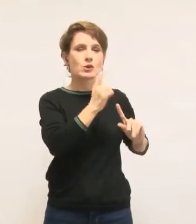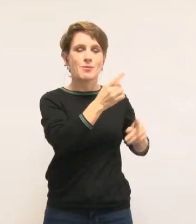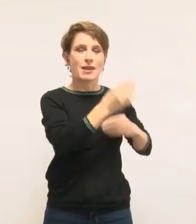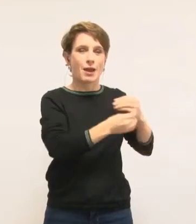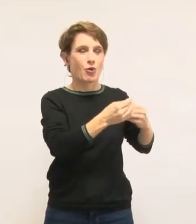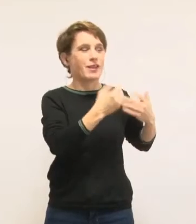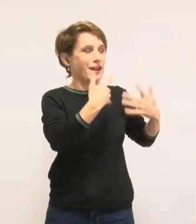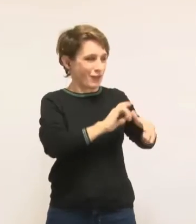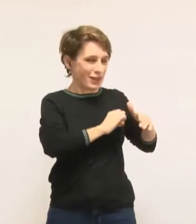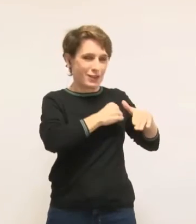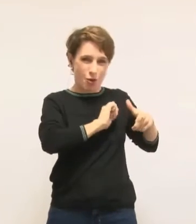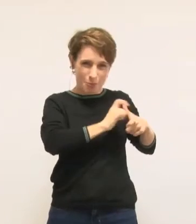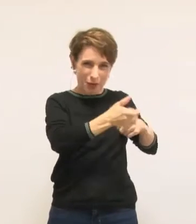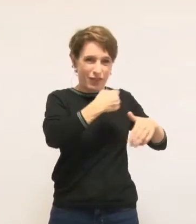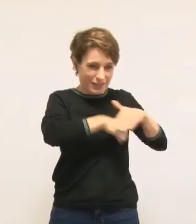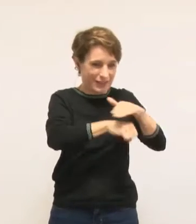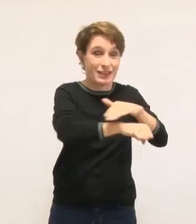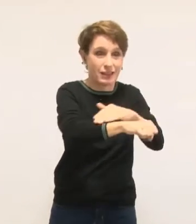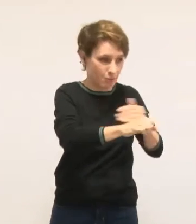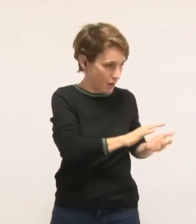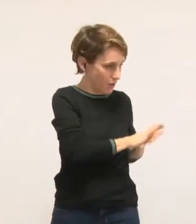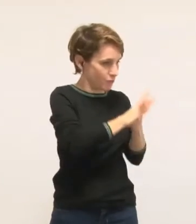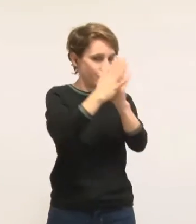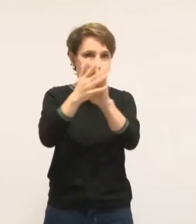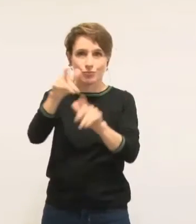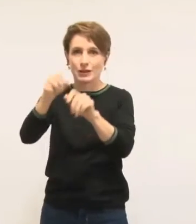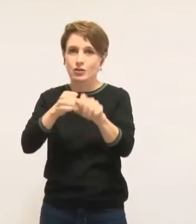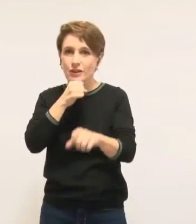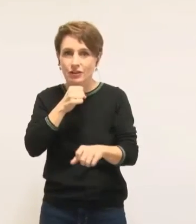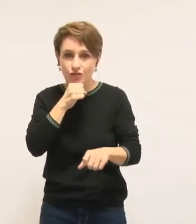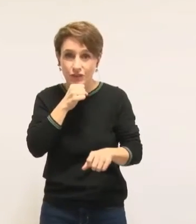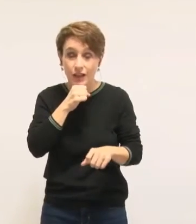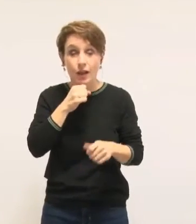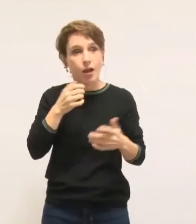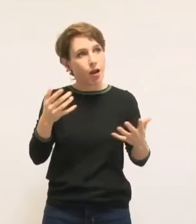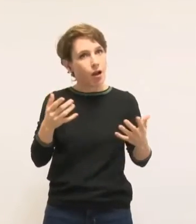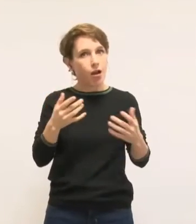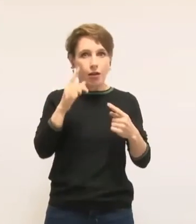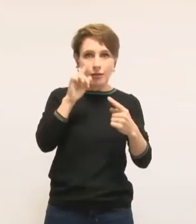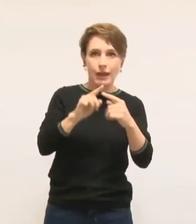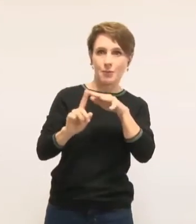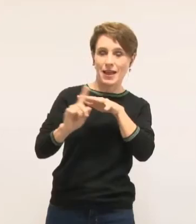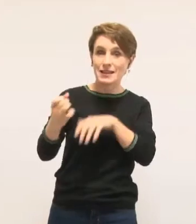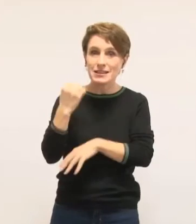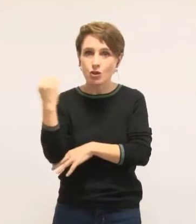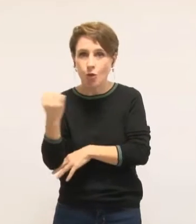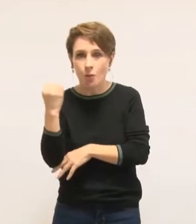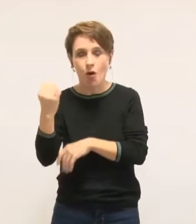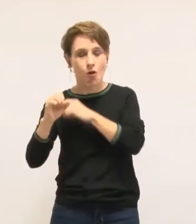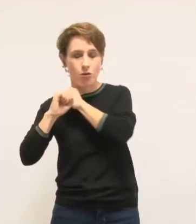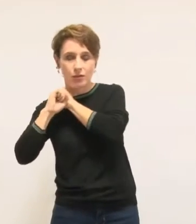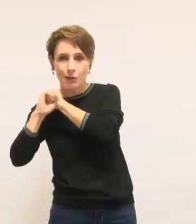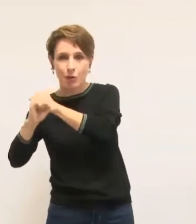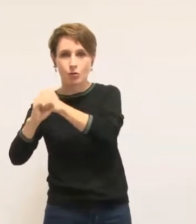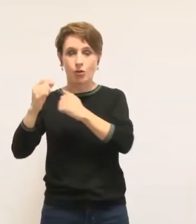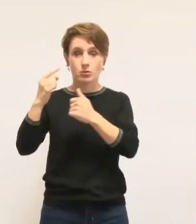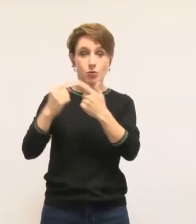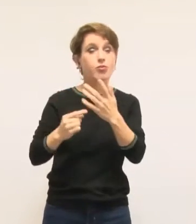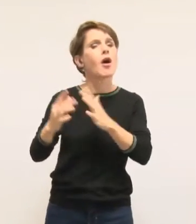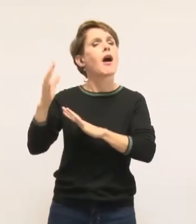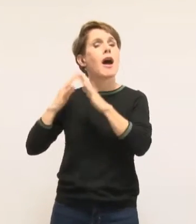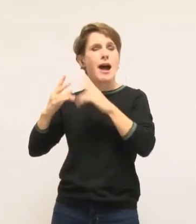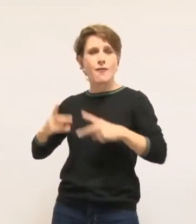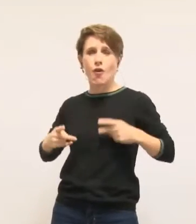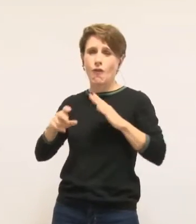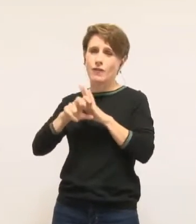dont 5 000 personnes de 80 ans et plus, les questions de dépendance, d'isolement, d'accessibilité sur lesquelles la ville de Grenoble a longtemps été